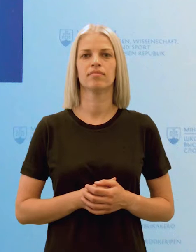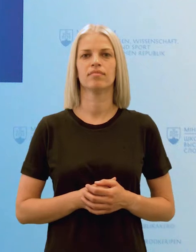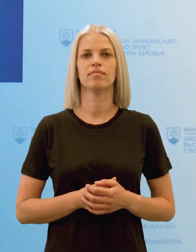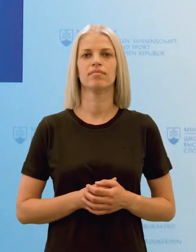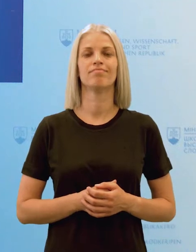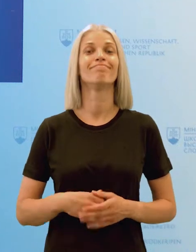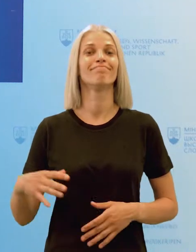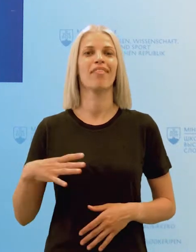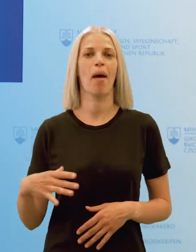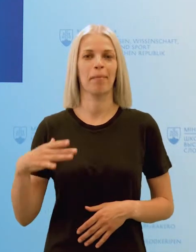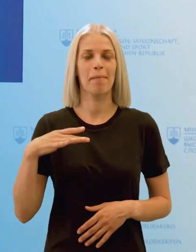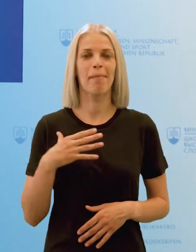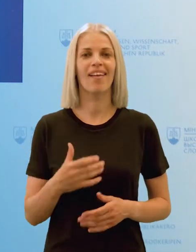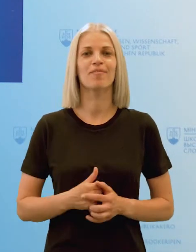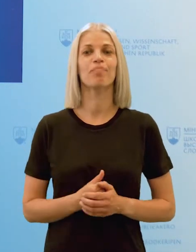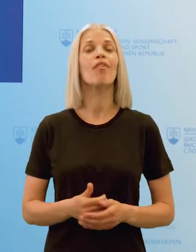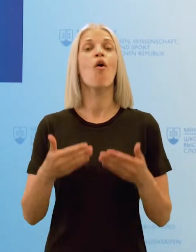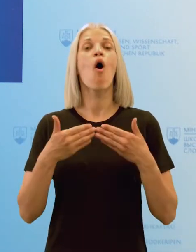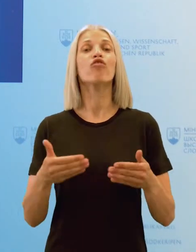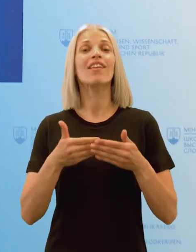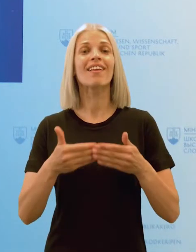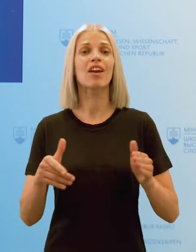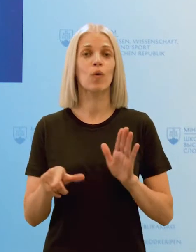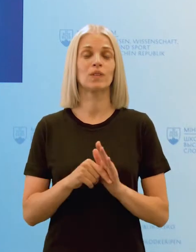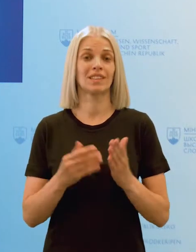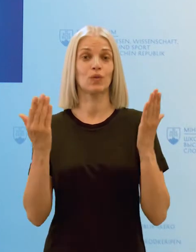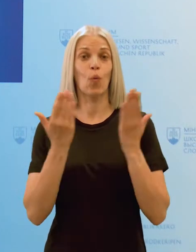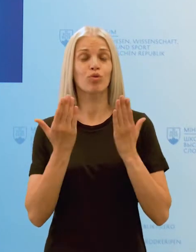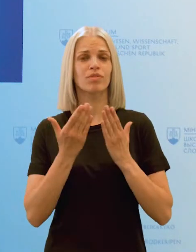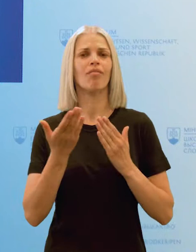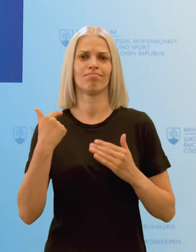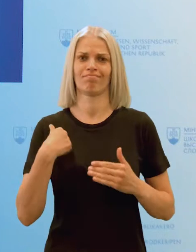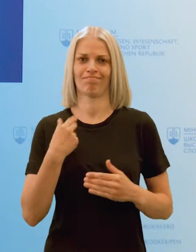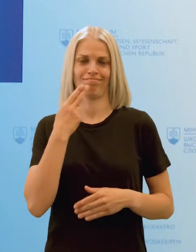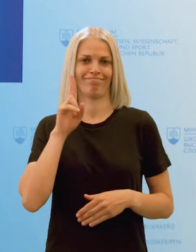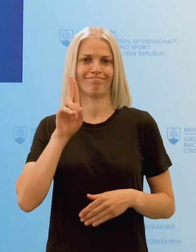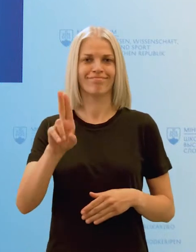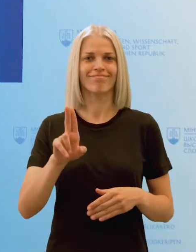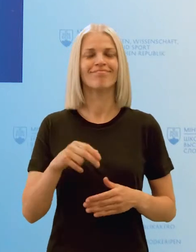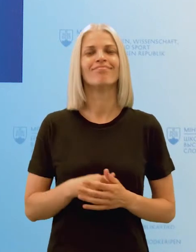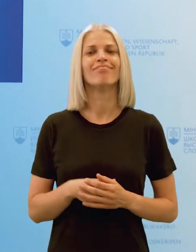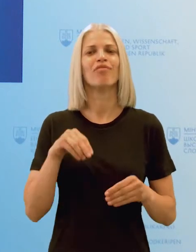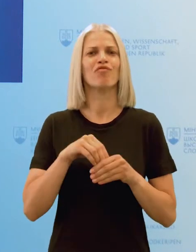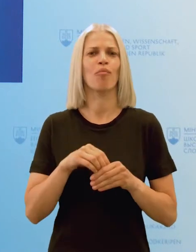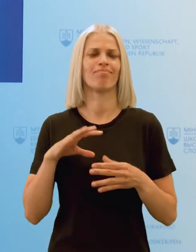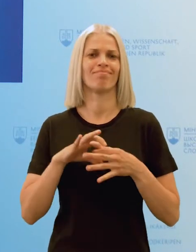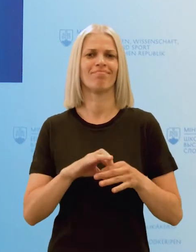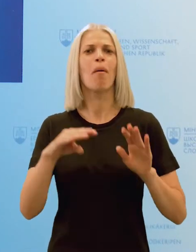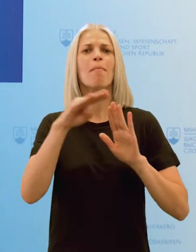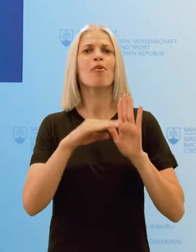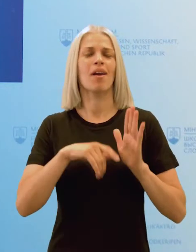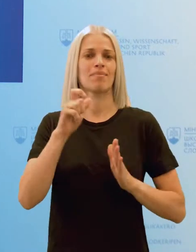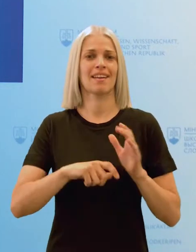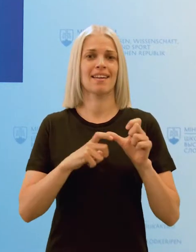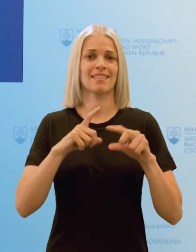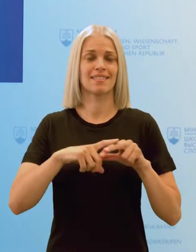Dámy a páni, otvorenie trhu s učebnicami bol jeden z našich záväzkov, ktorý sme určili v programe strany SAS,